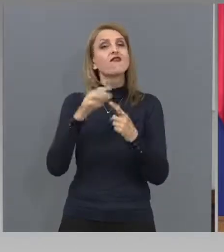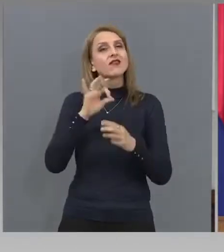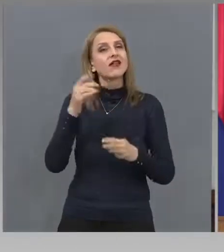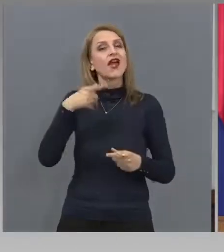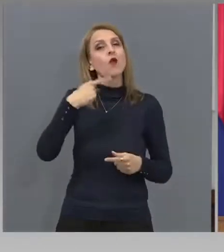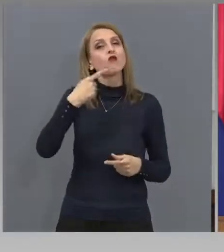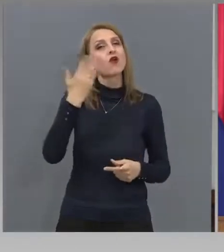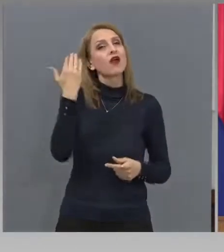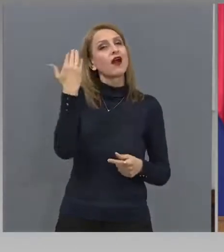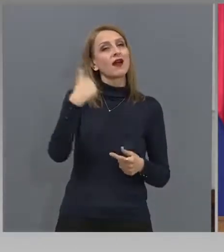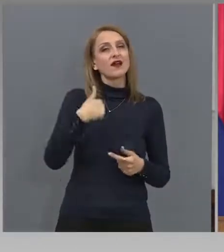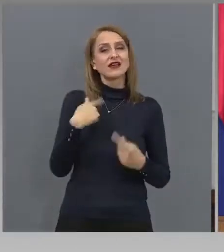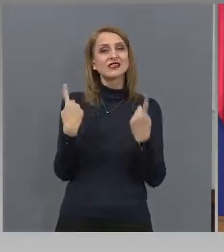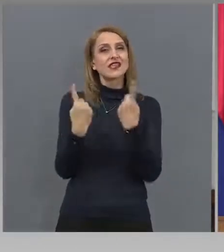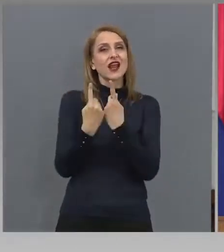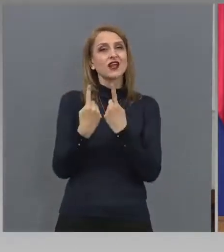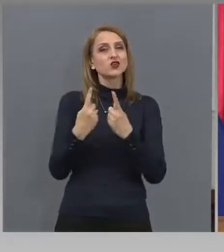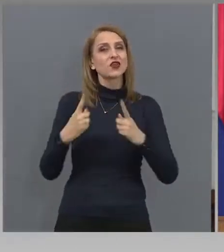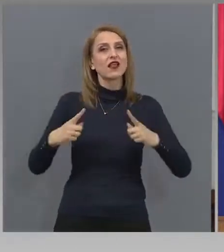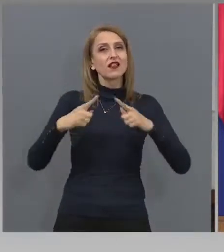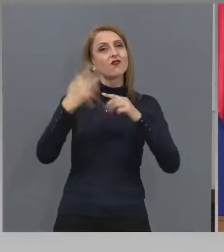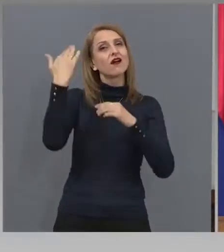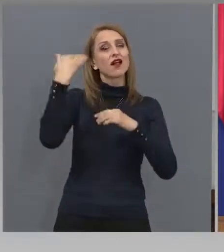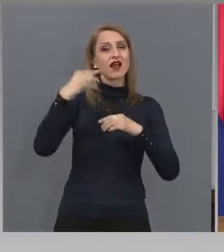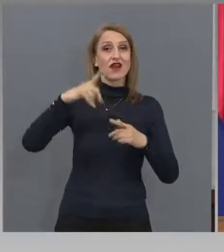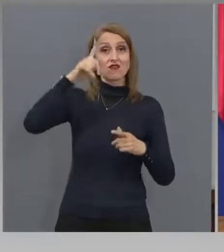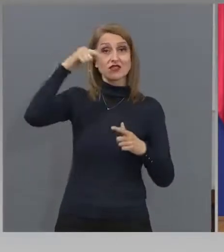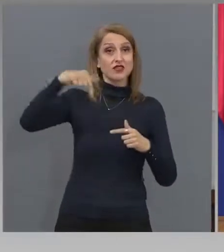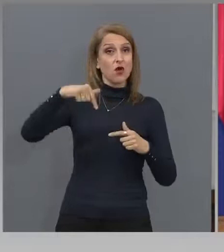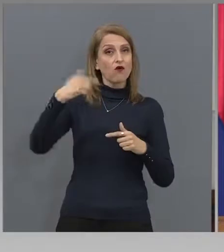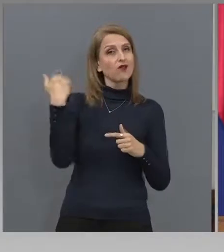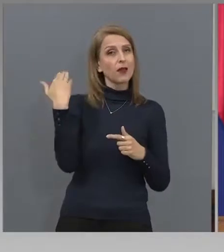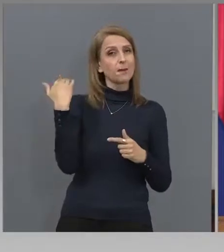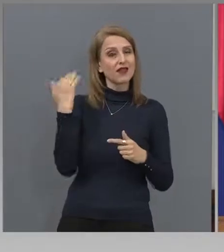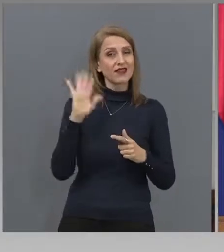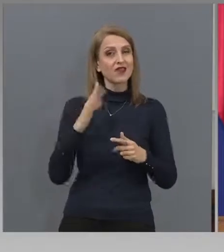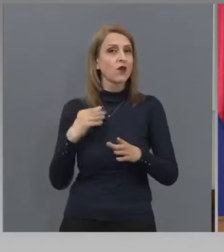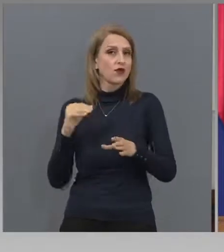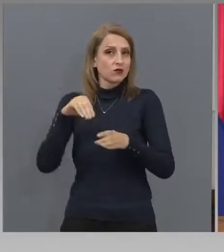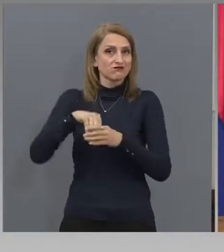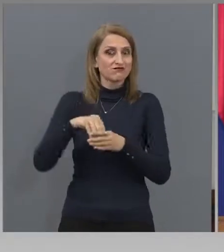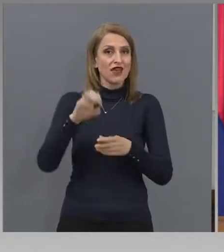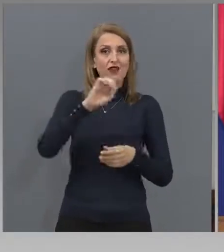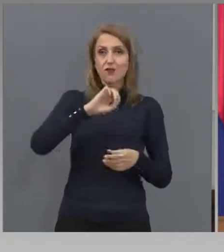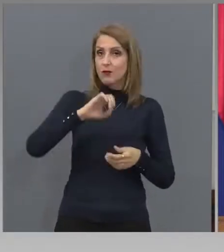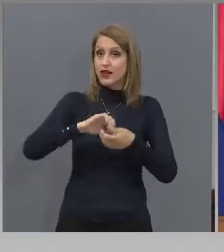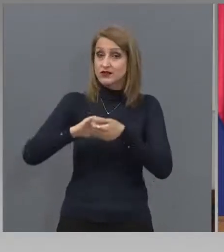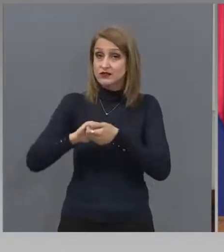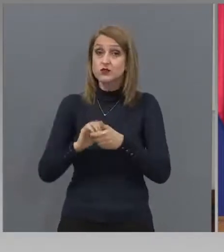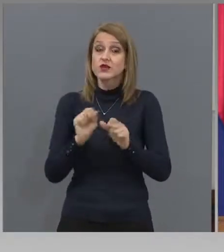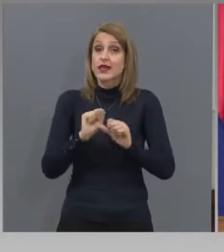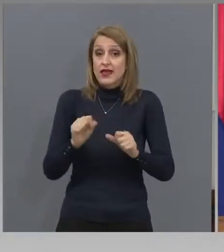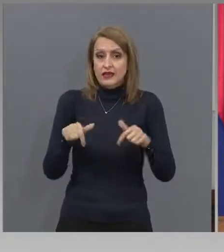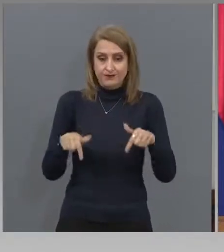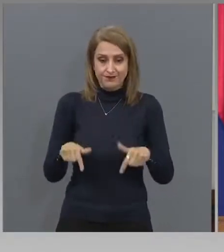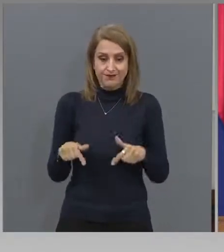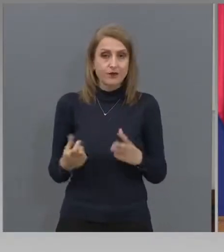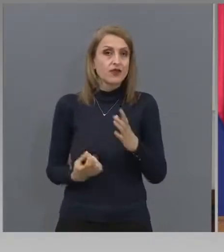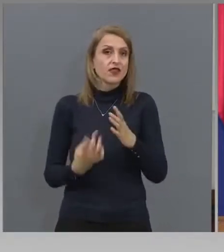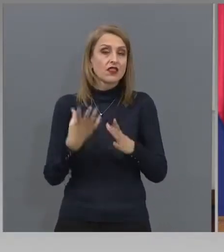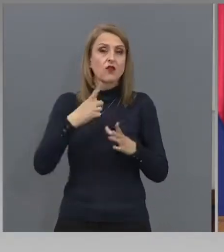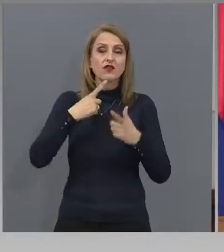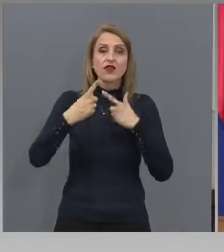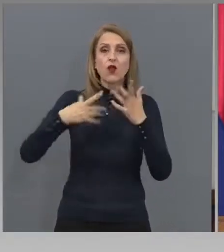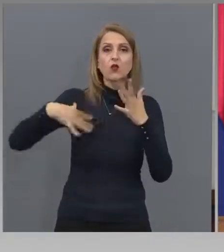Балкани и Европейския съвет. И при новите условия, които беше разработан